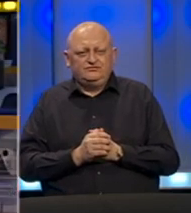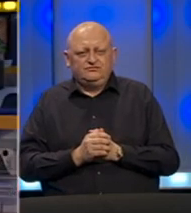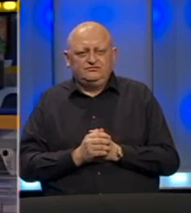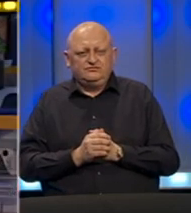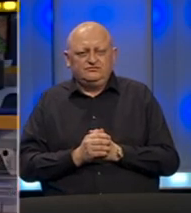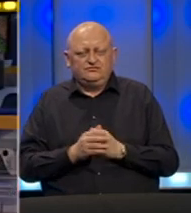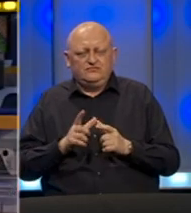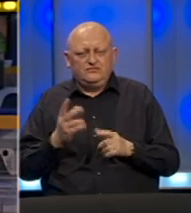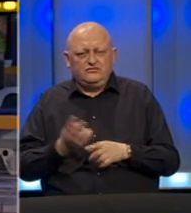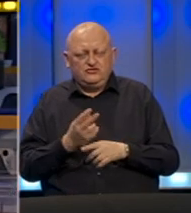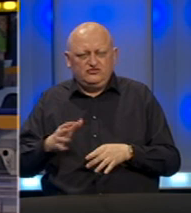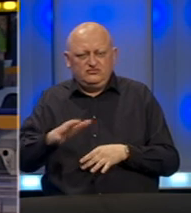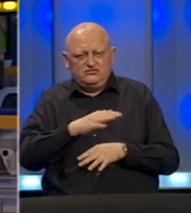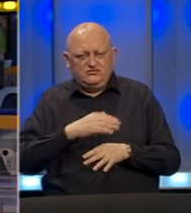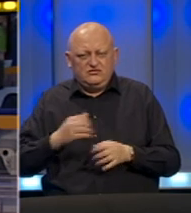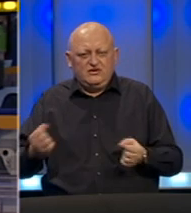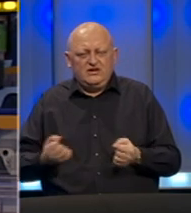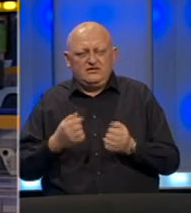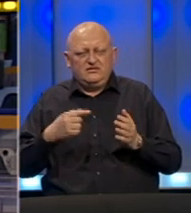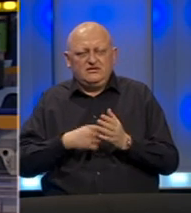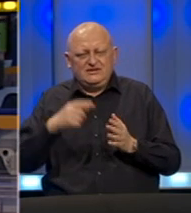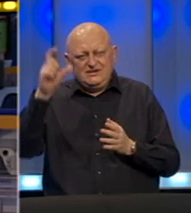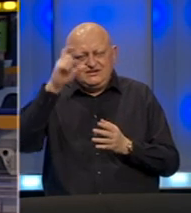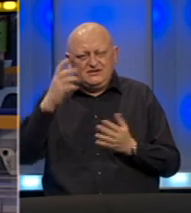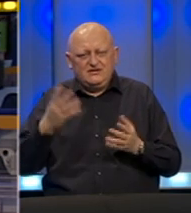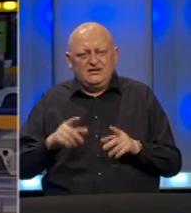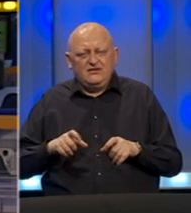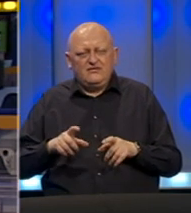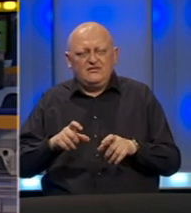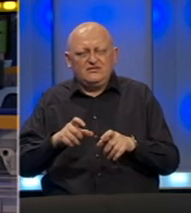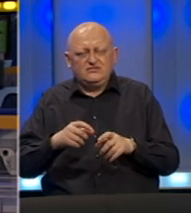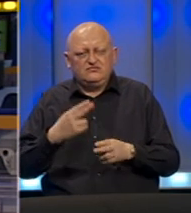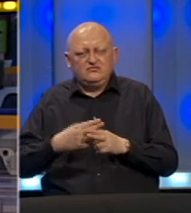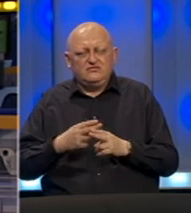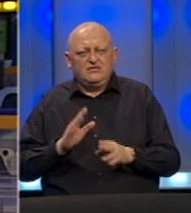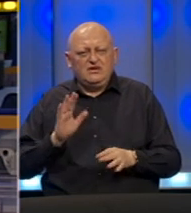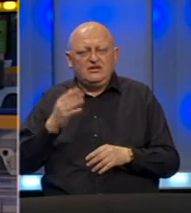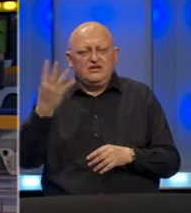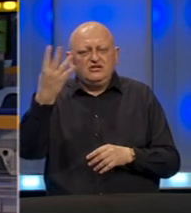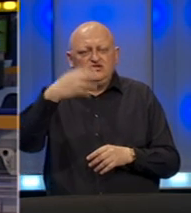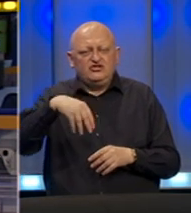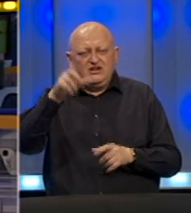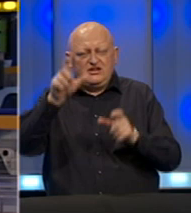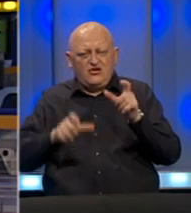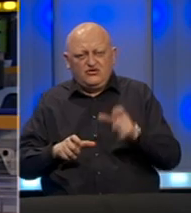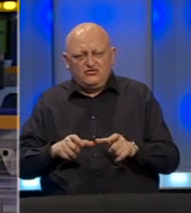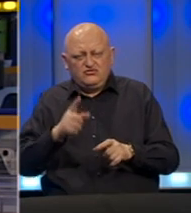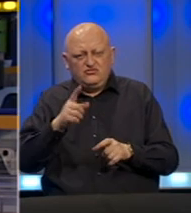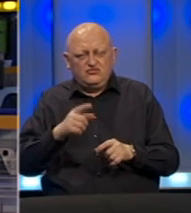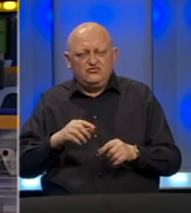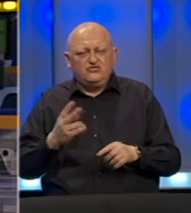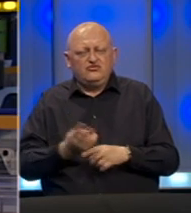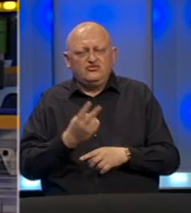U zemljama regiona najteža je pogođena Srbija gdje je koronavirusom zaraženo preko 4.000 osoba. U toj su